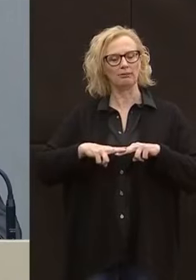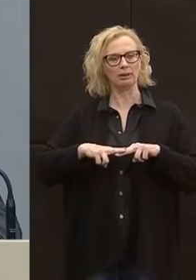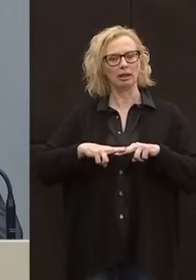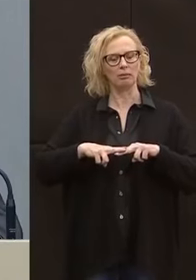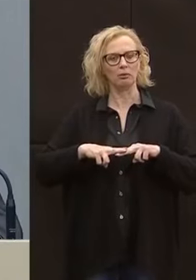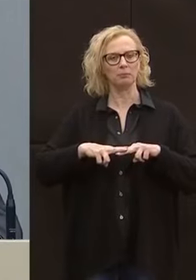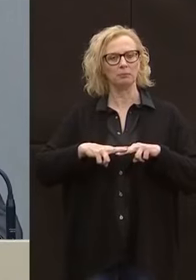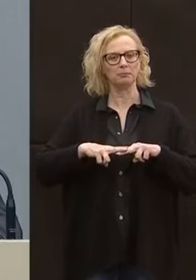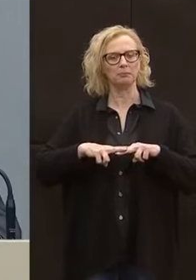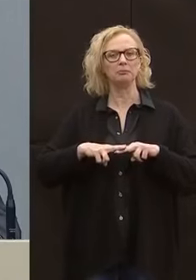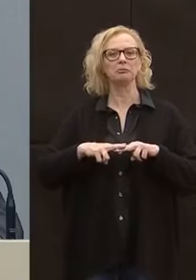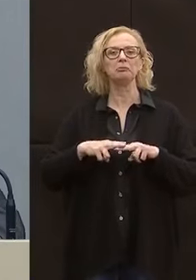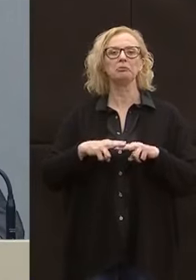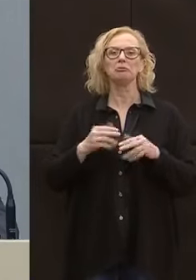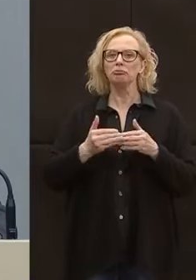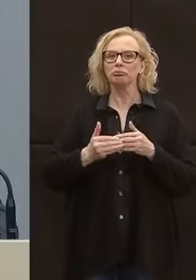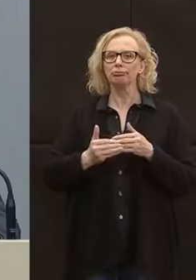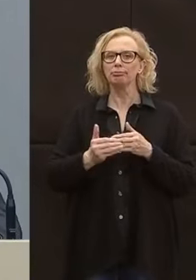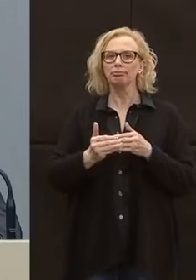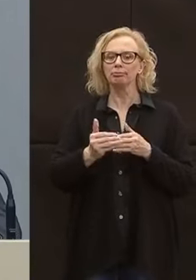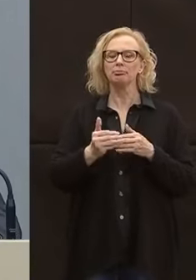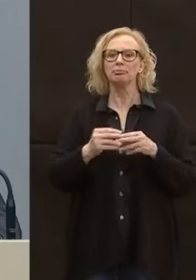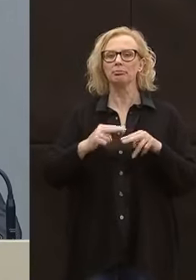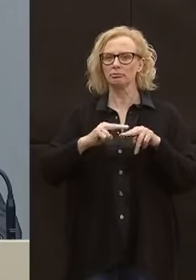continuo.